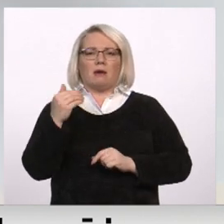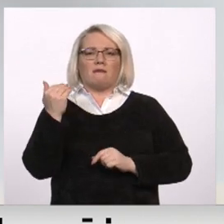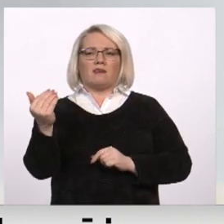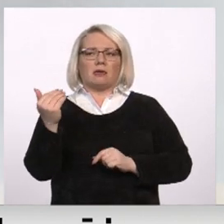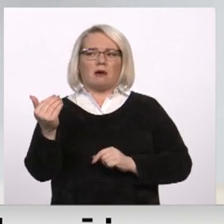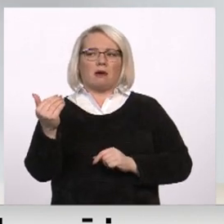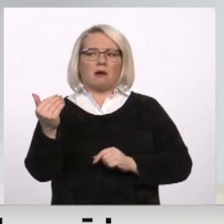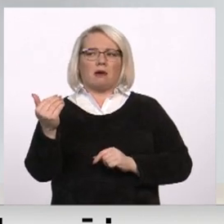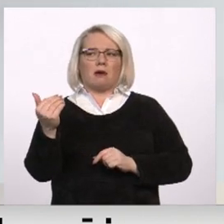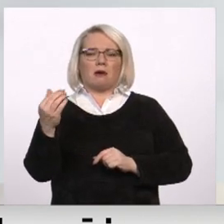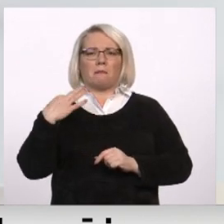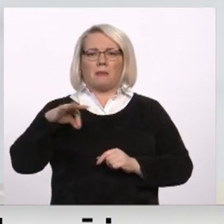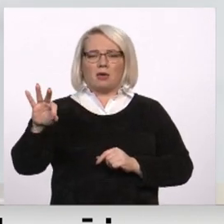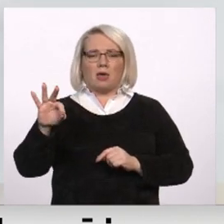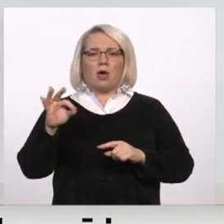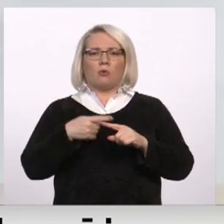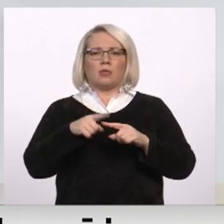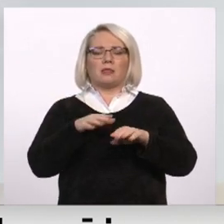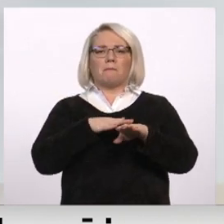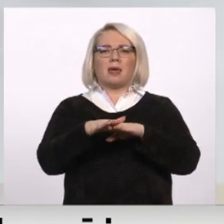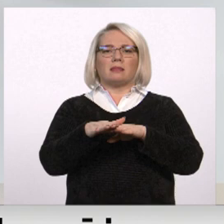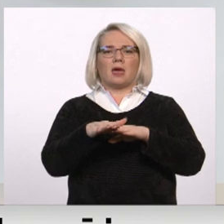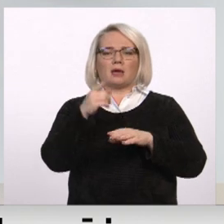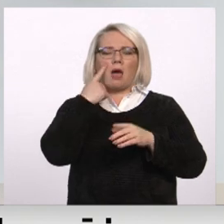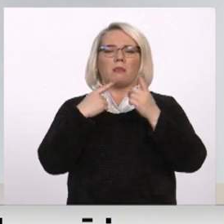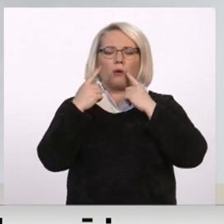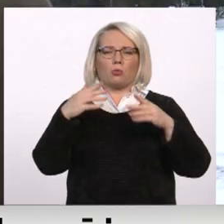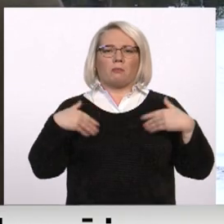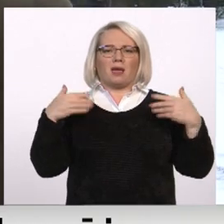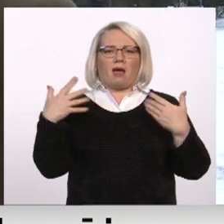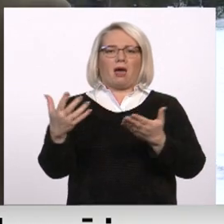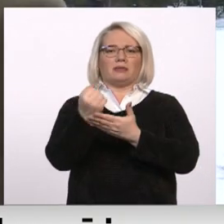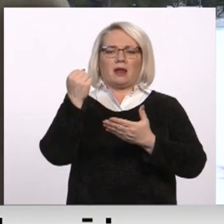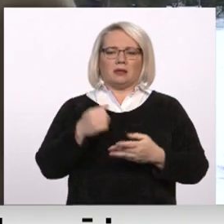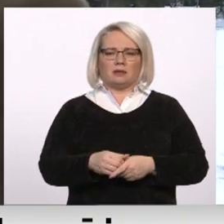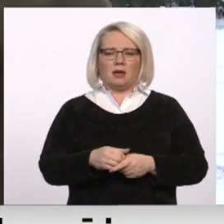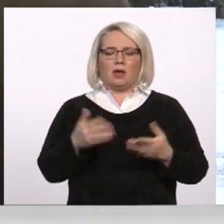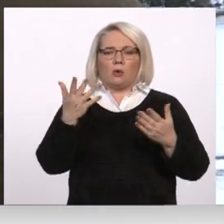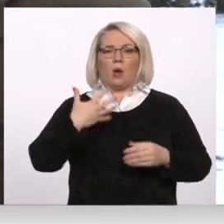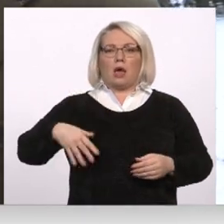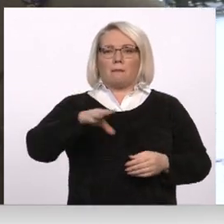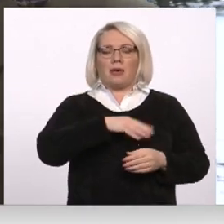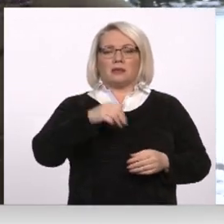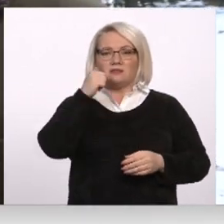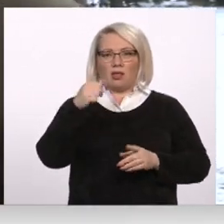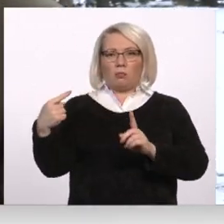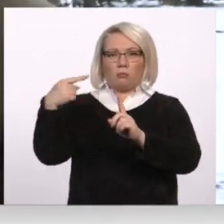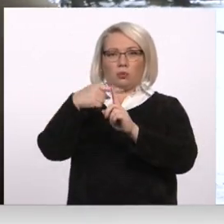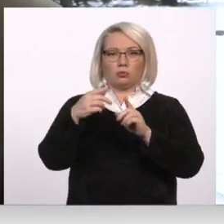viņa neiteja un pilnīgi apraudājās no priekiem. To, ko mēs šeit vēl liksim klāt, tagad,